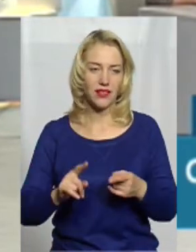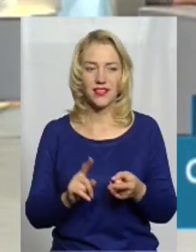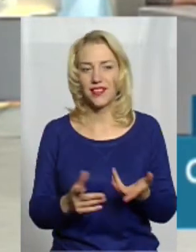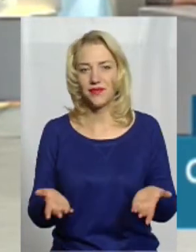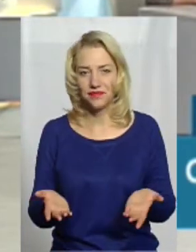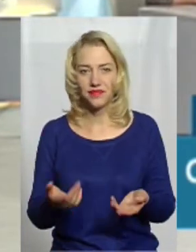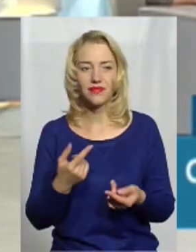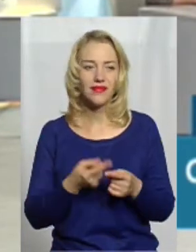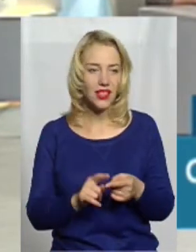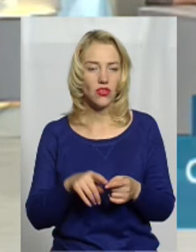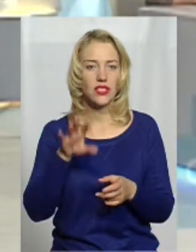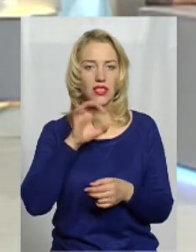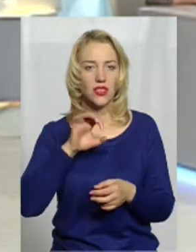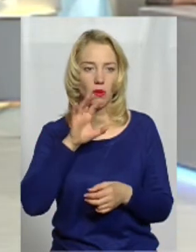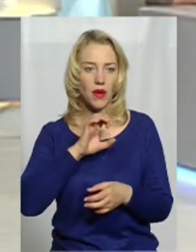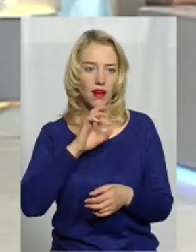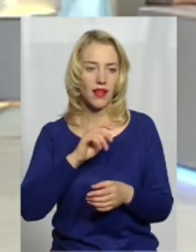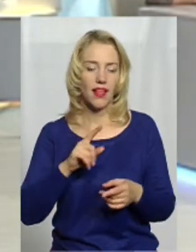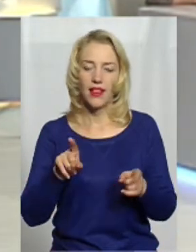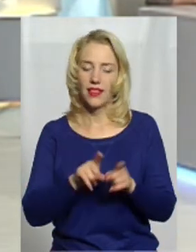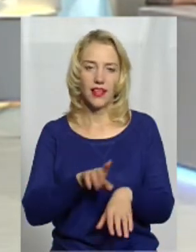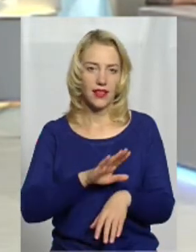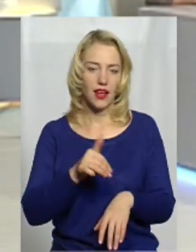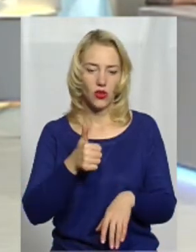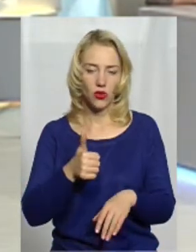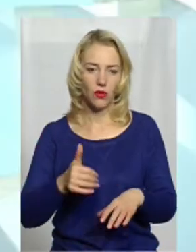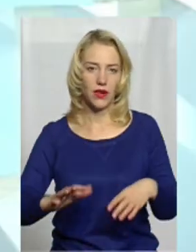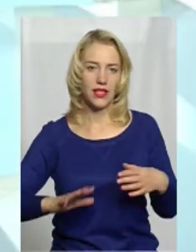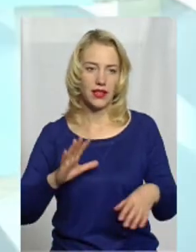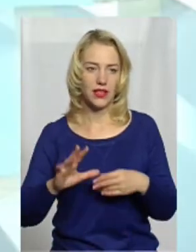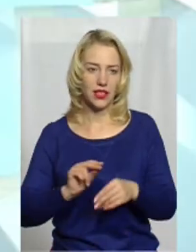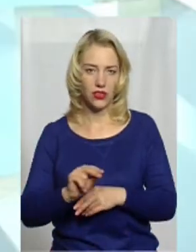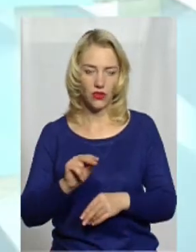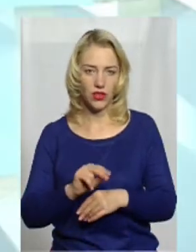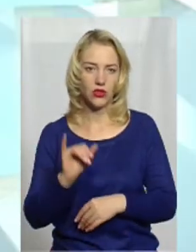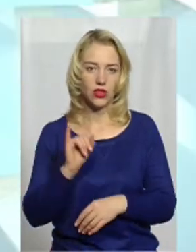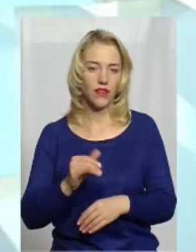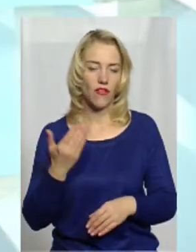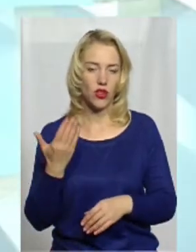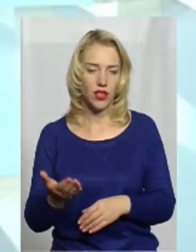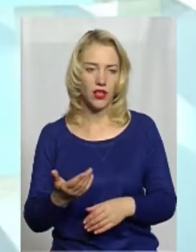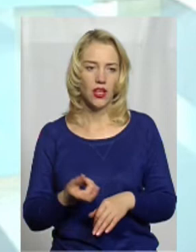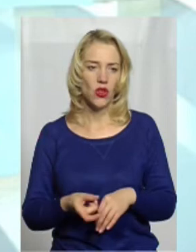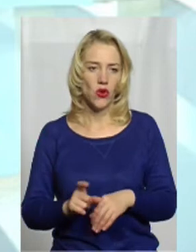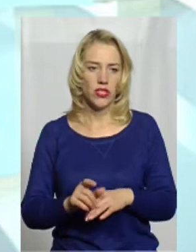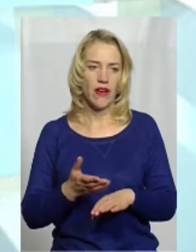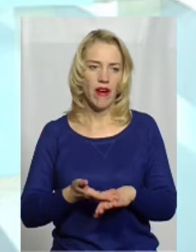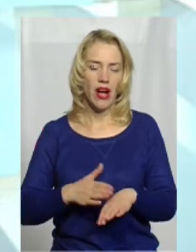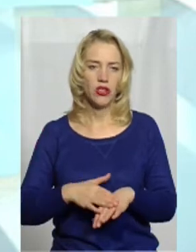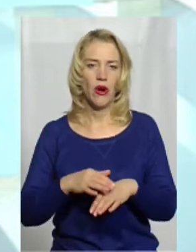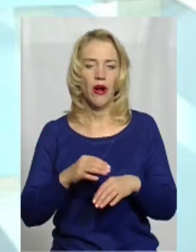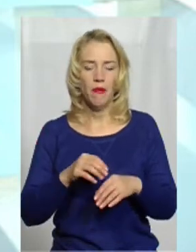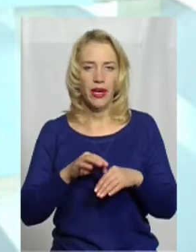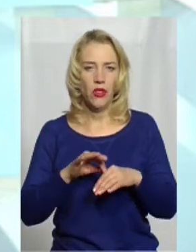Ну, ці собаки не так добре піддаються дресуванню і вони дуже важко переносять умови